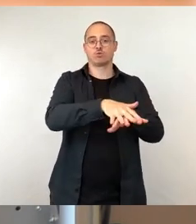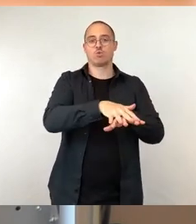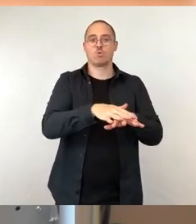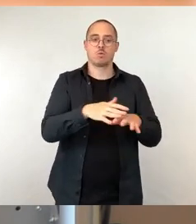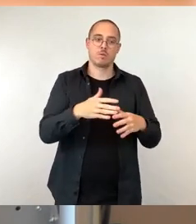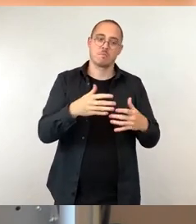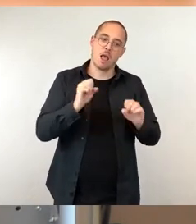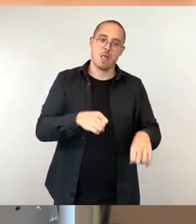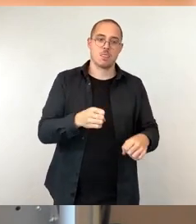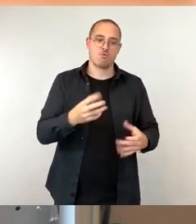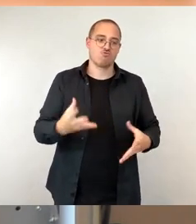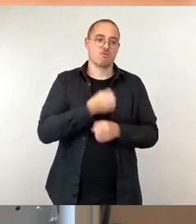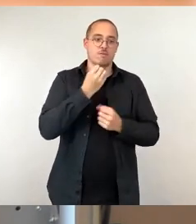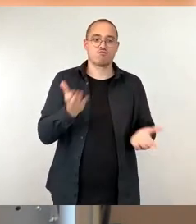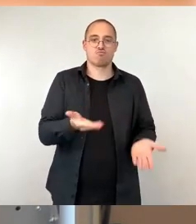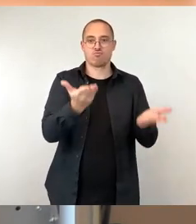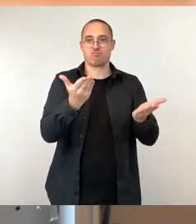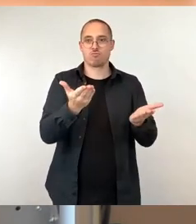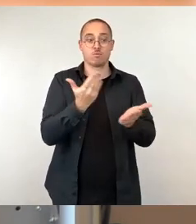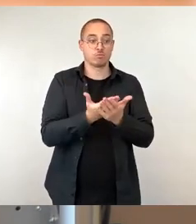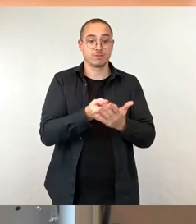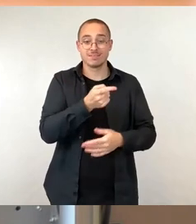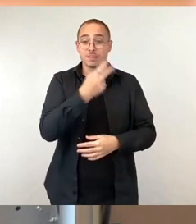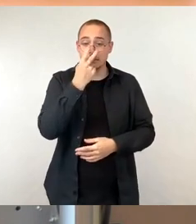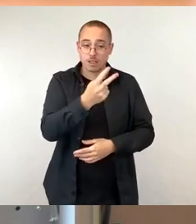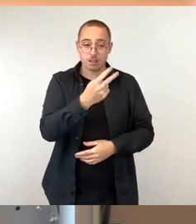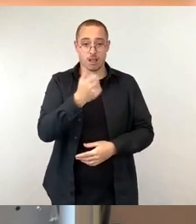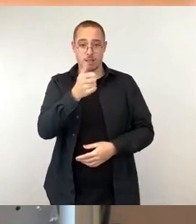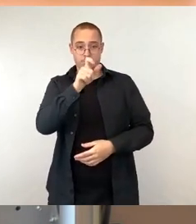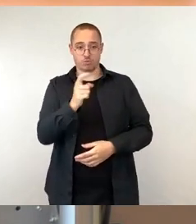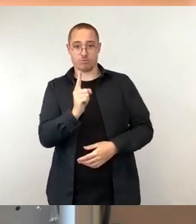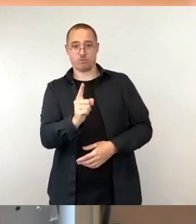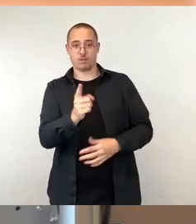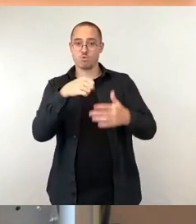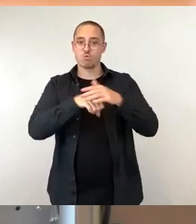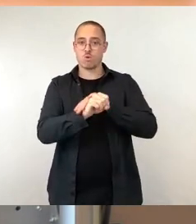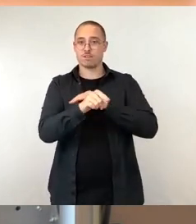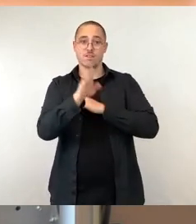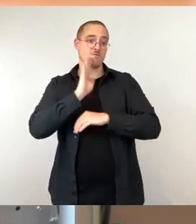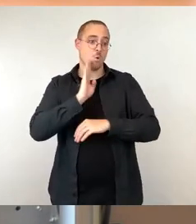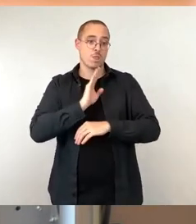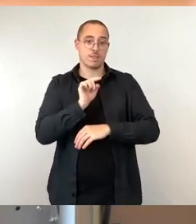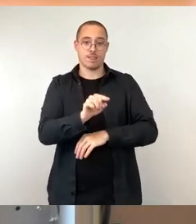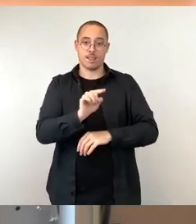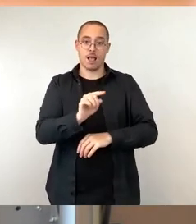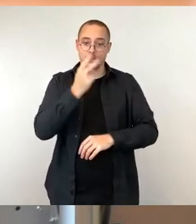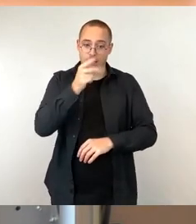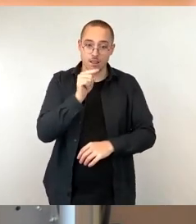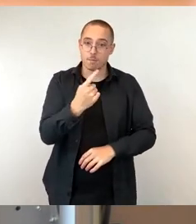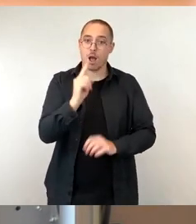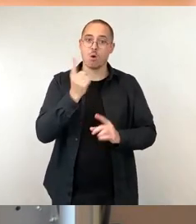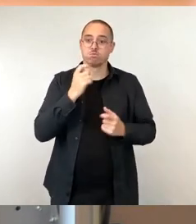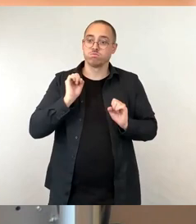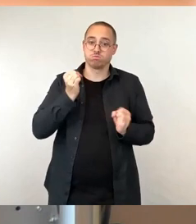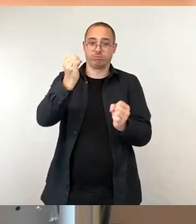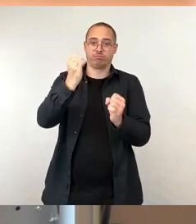sieht, dass derjenige, der in der Unterkunft ist, sich vor Ort engagiert. Und genauso wegen diesem sparsamen